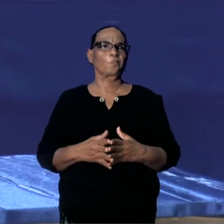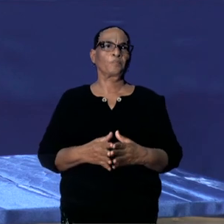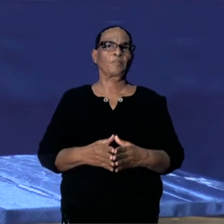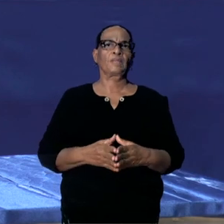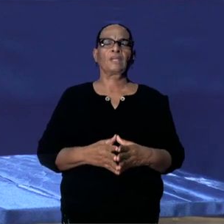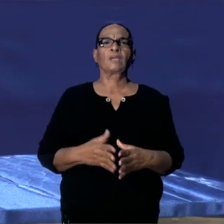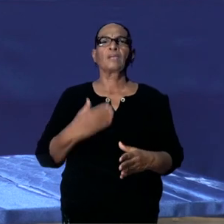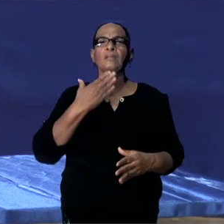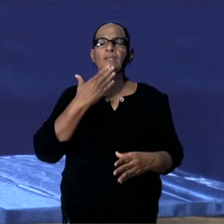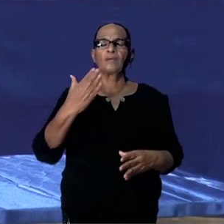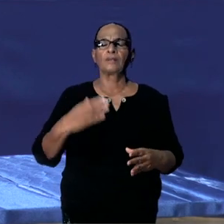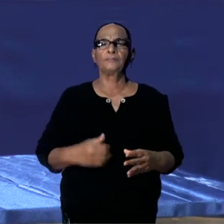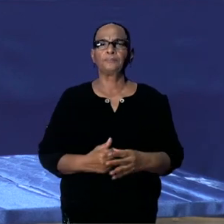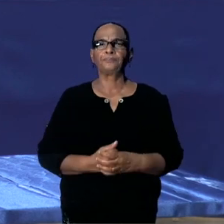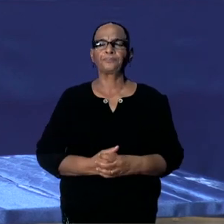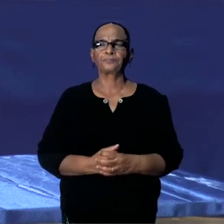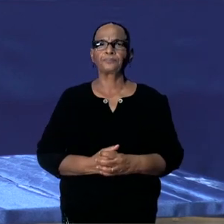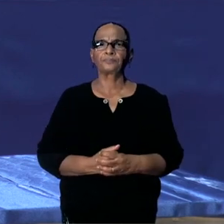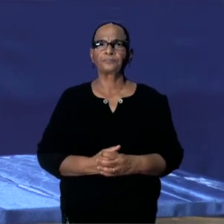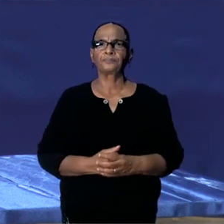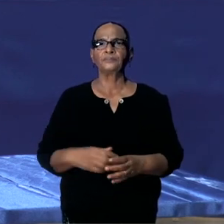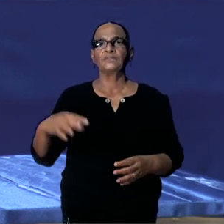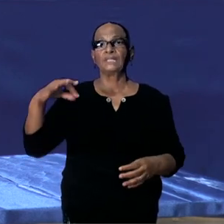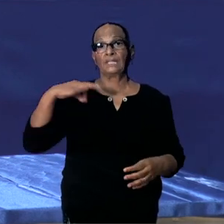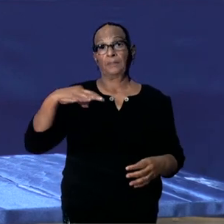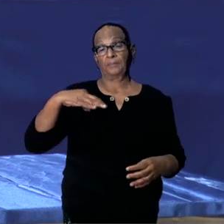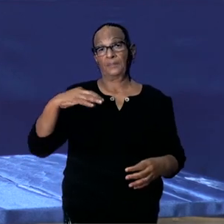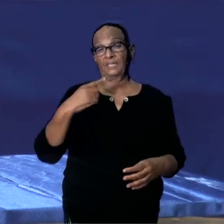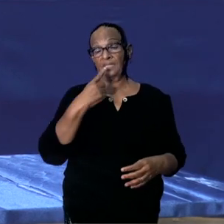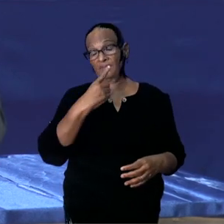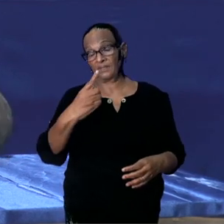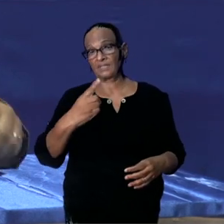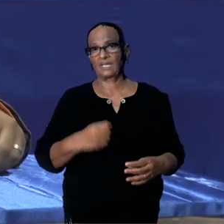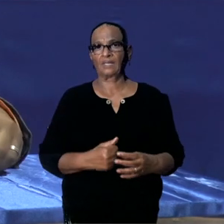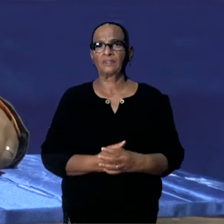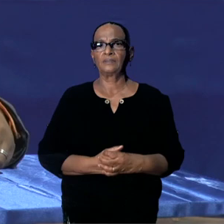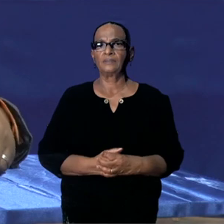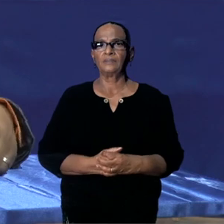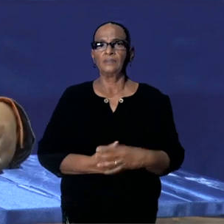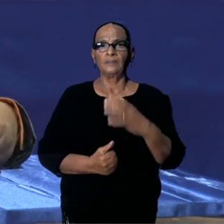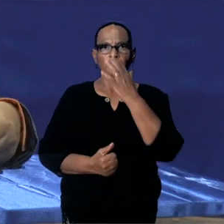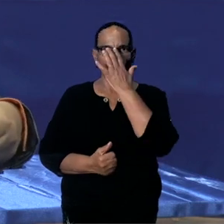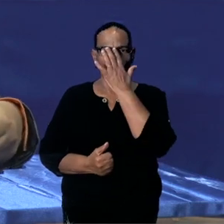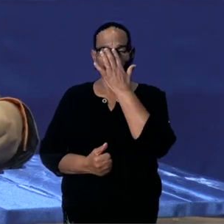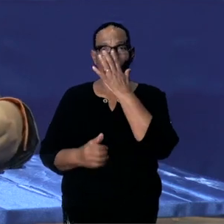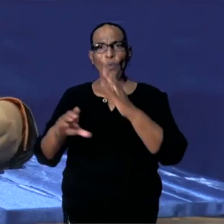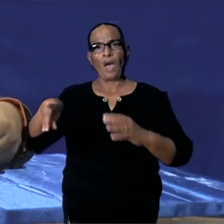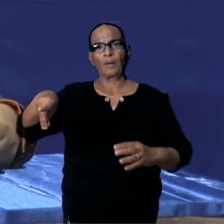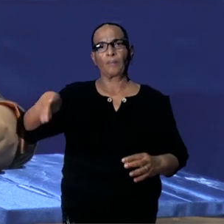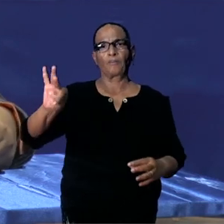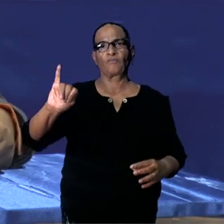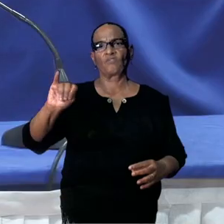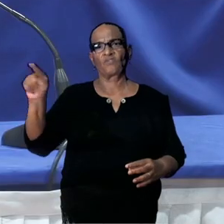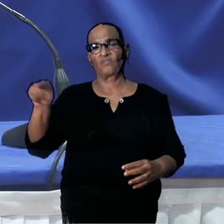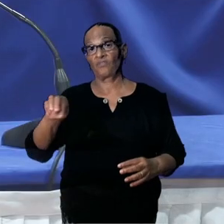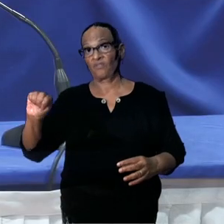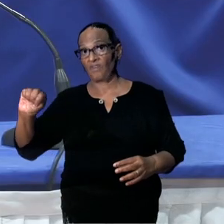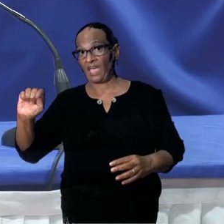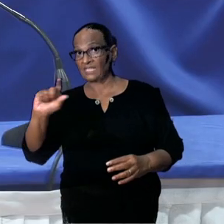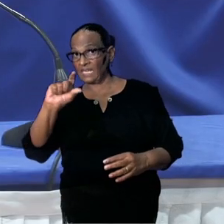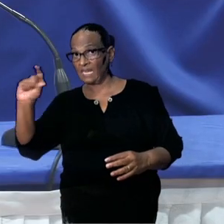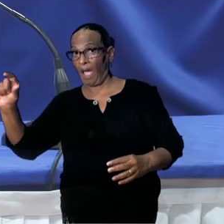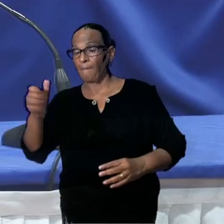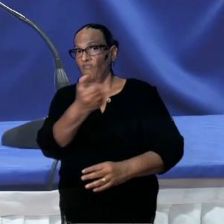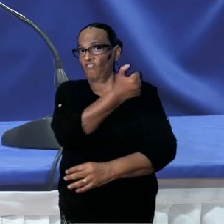Dank u wel. De minister is erop ingegaan. Waarom wij niet in aanmerking zijn gekomen voor Pfizer. In de eerste ronde van